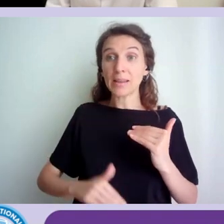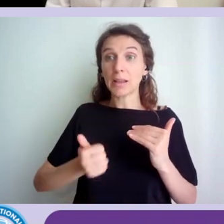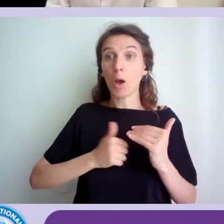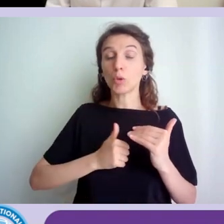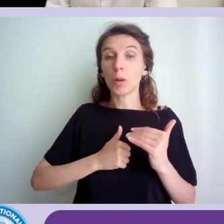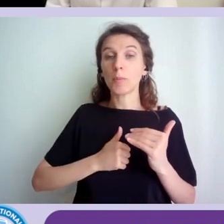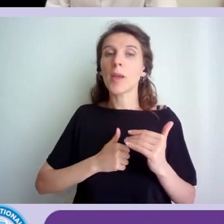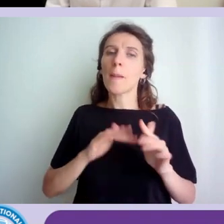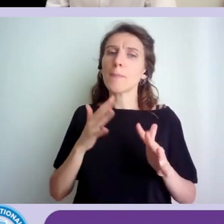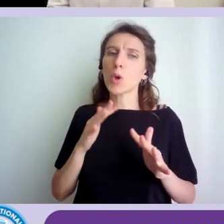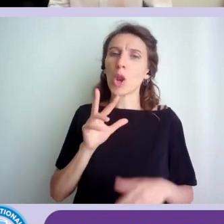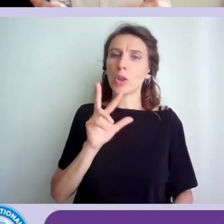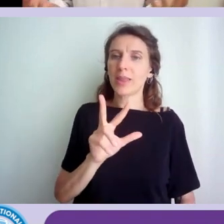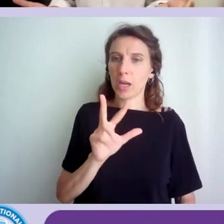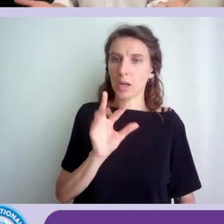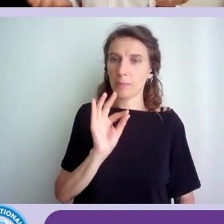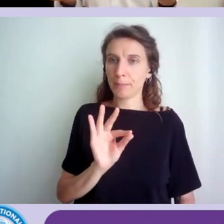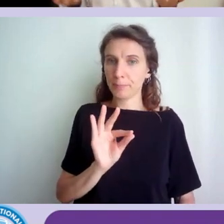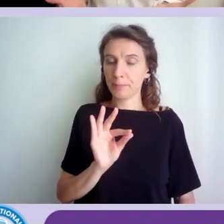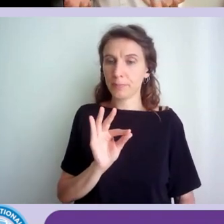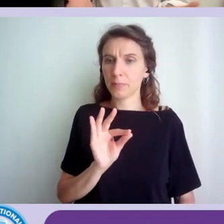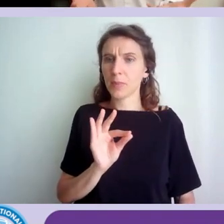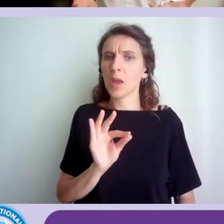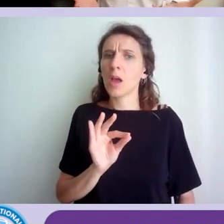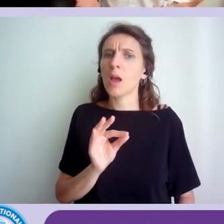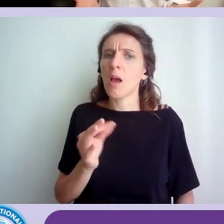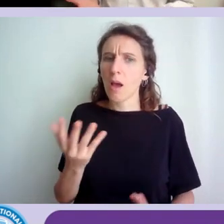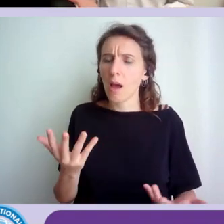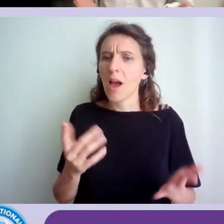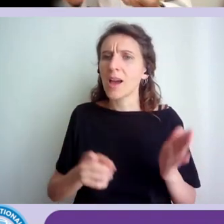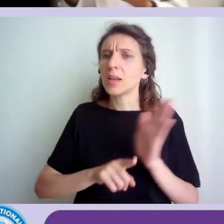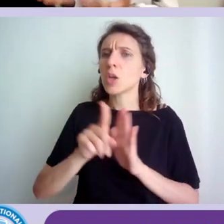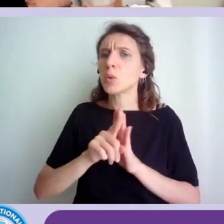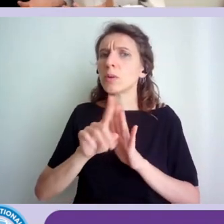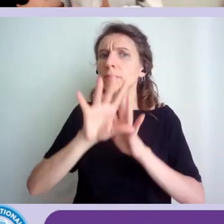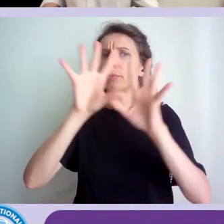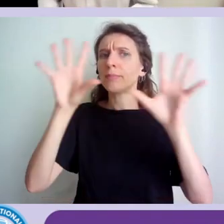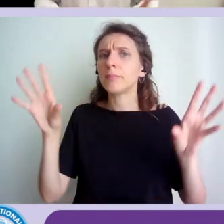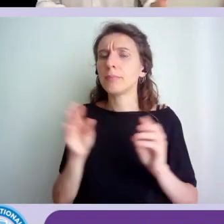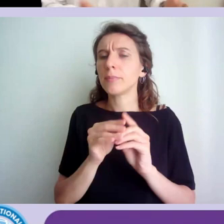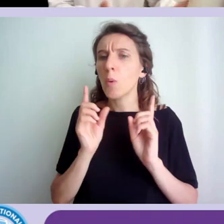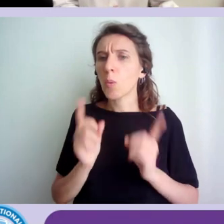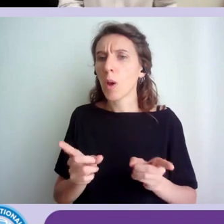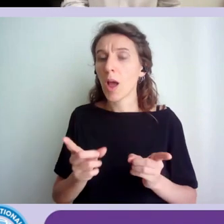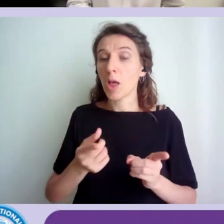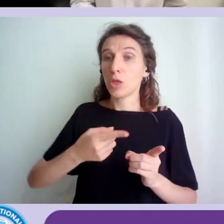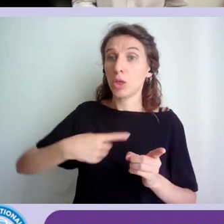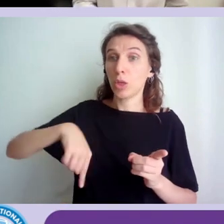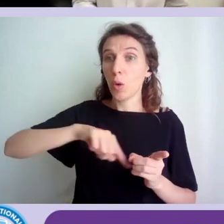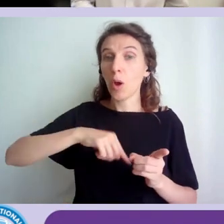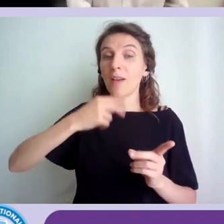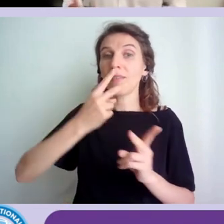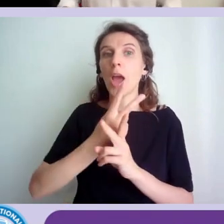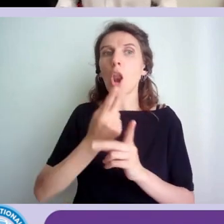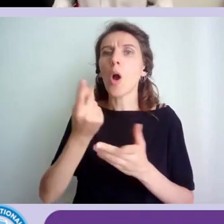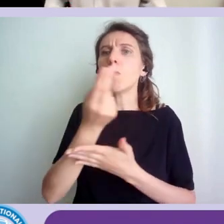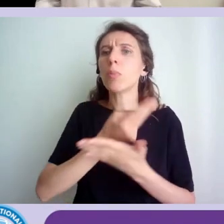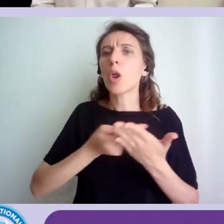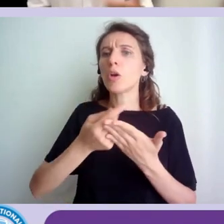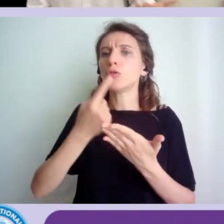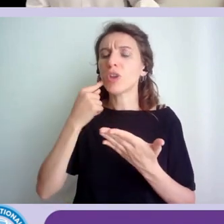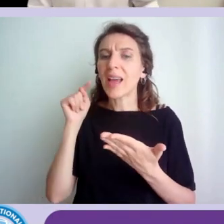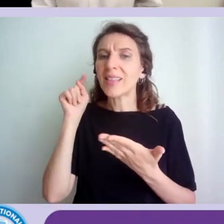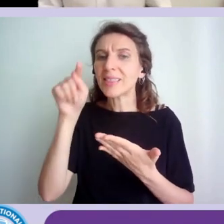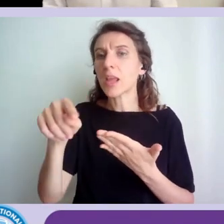intorno al 3. Dunque che cosa viene fuori? Che noi stiamo progettando e